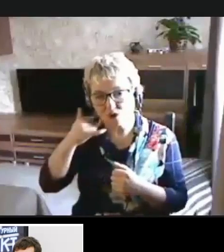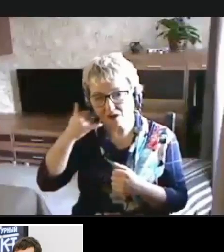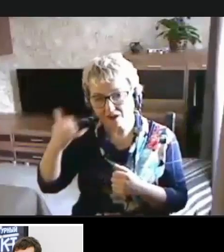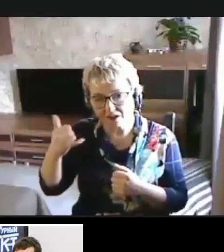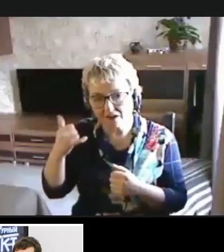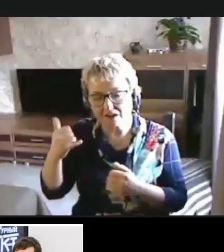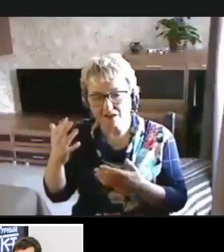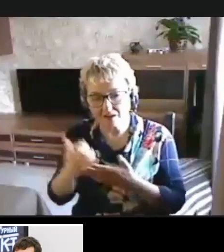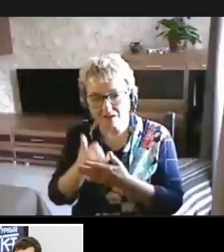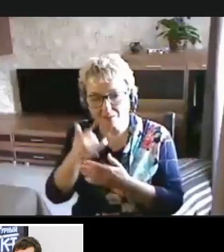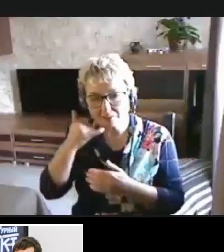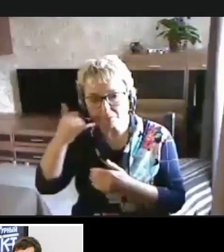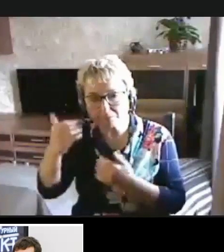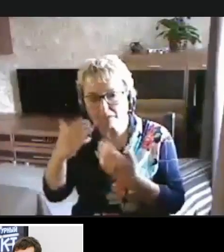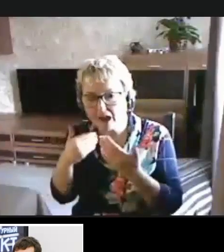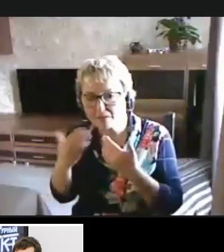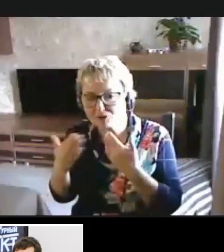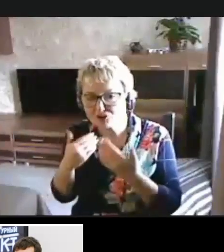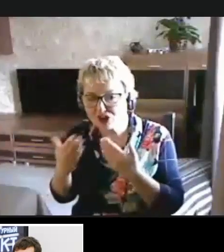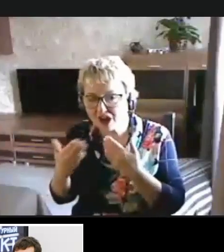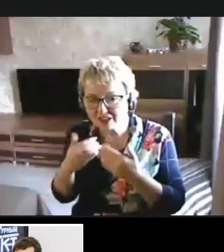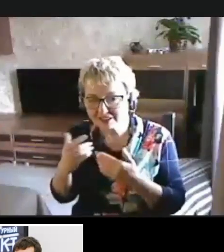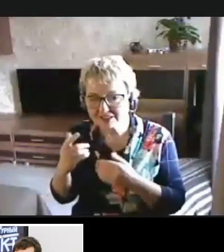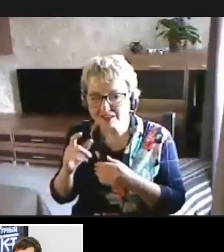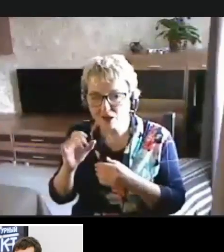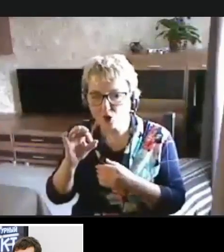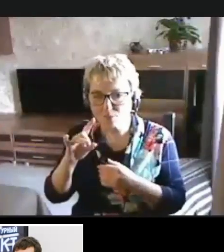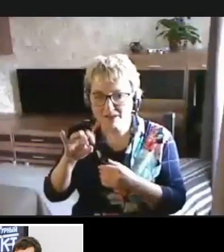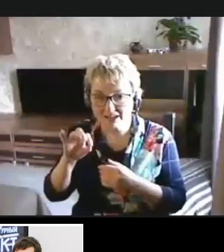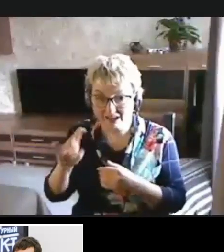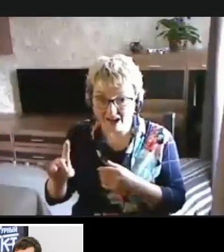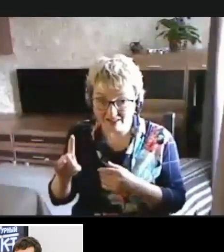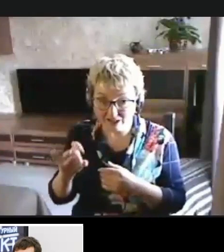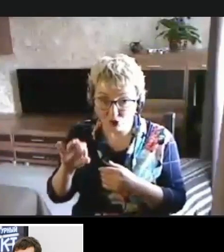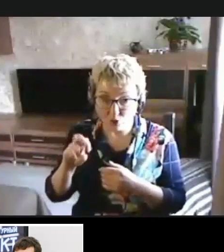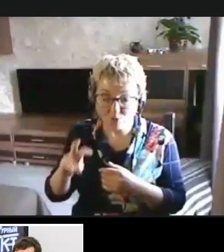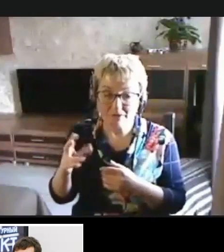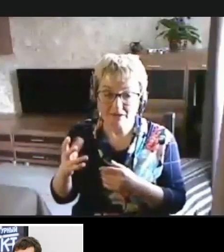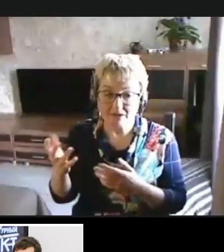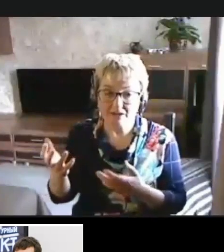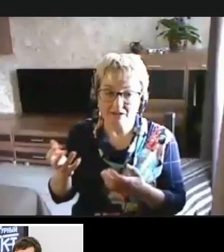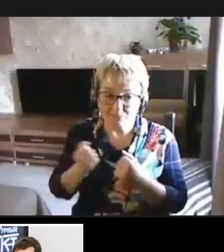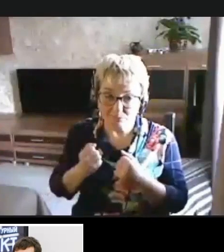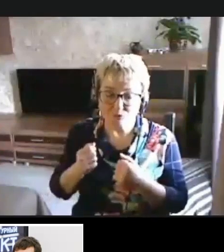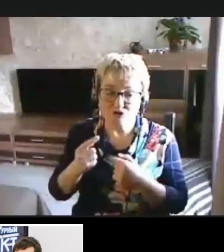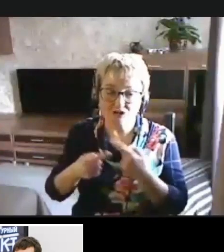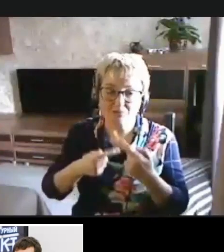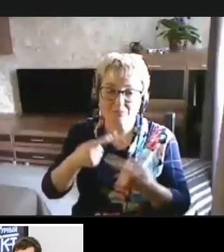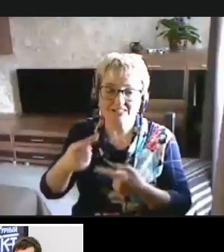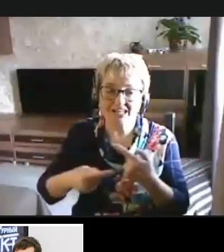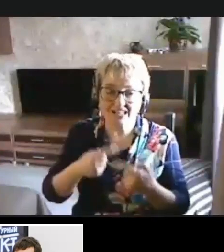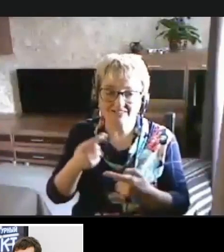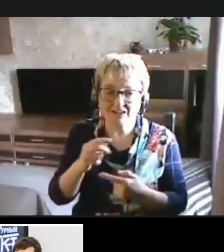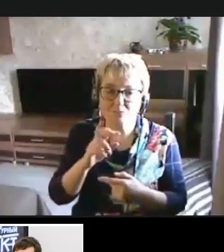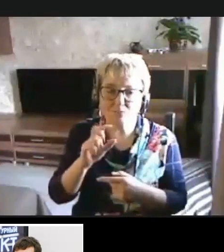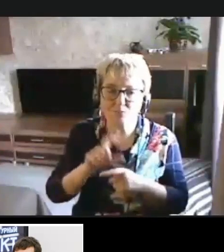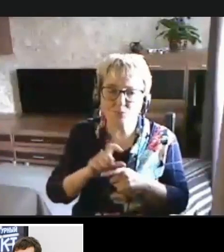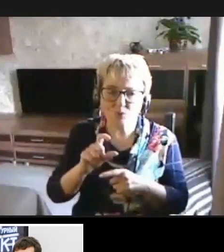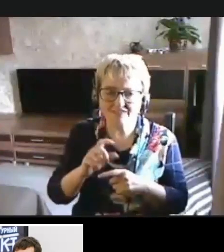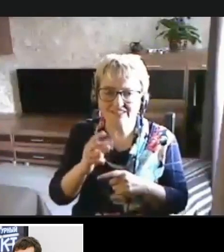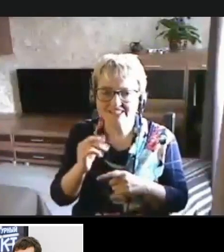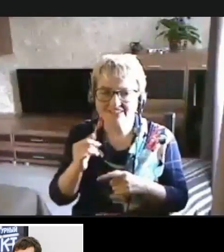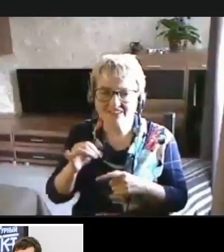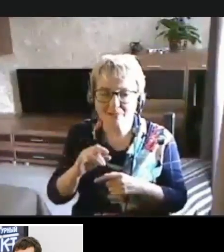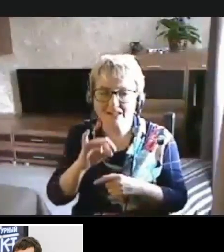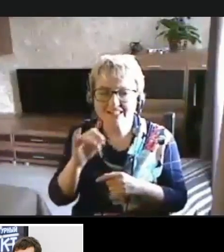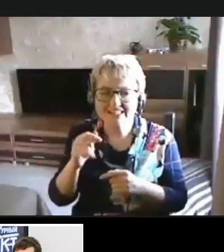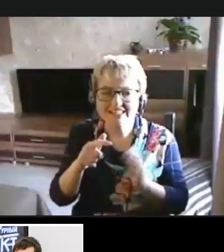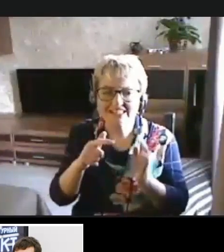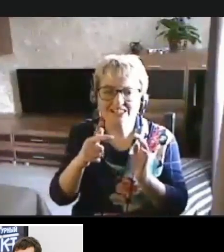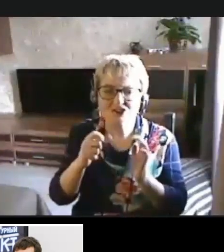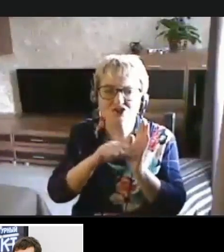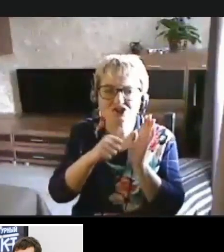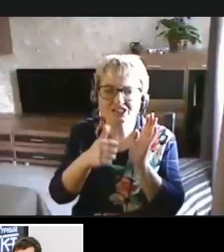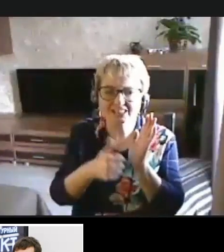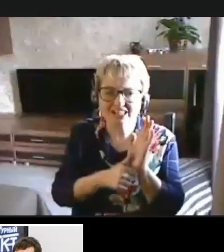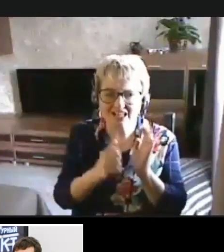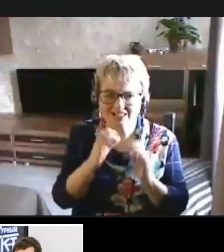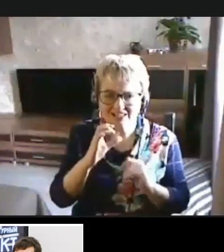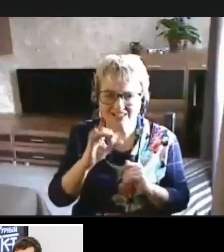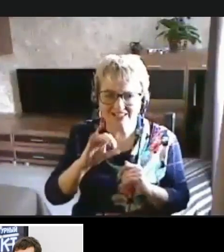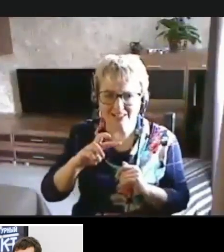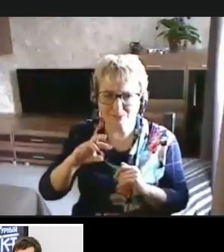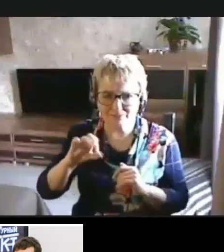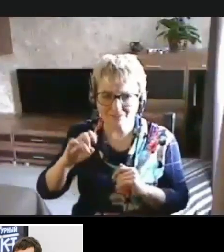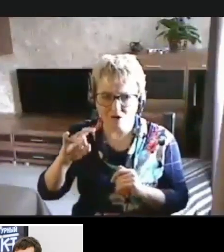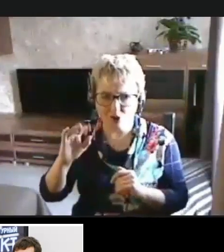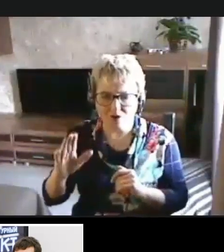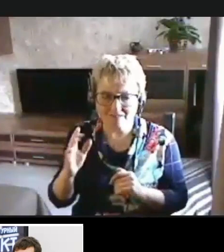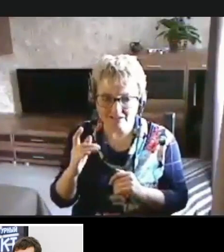телефону, пообщаться с оператором и получить такие, эту последовательность буквы на цифровую из 16 символов. Но